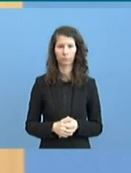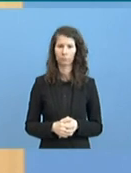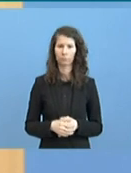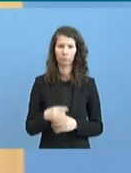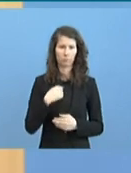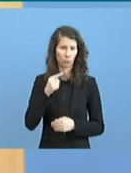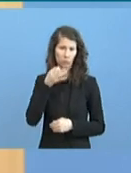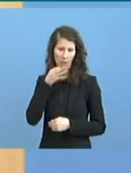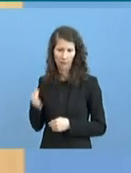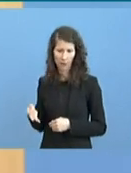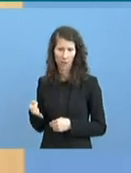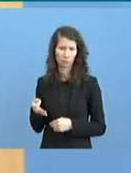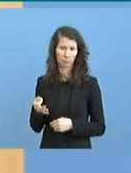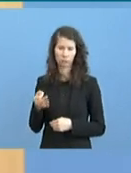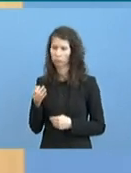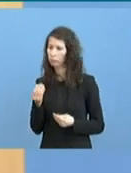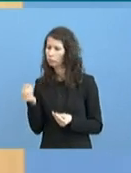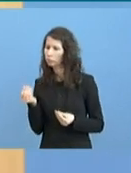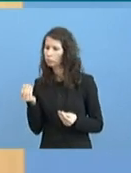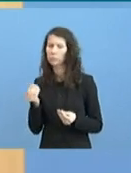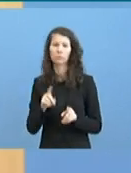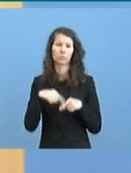mal nachfragen und nachhören und im Zweifel nachdenken.